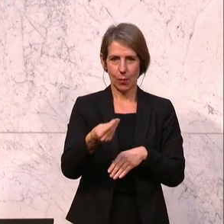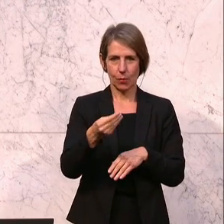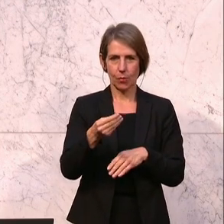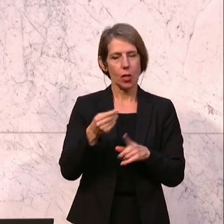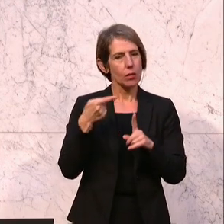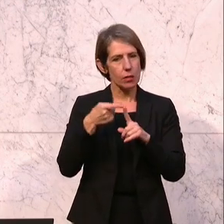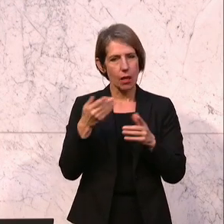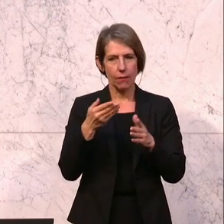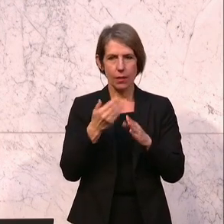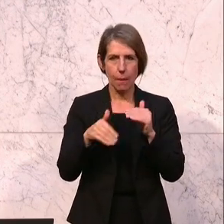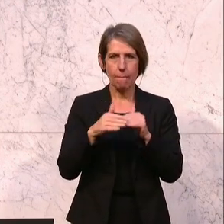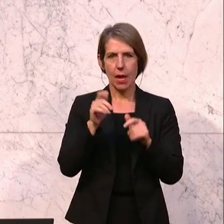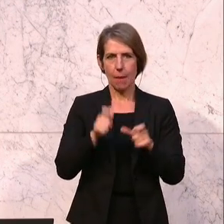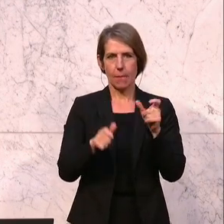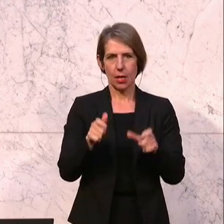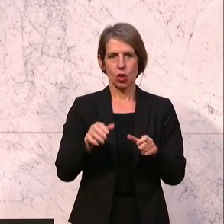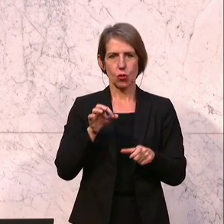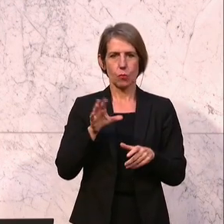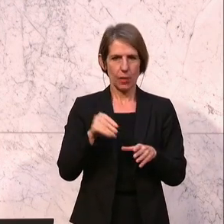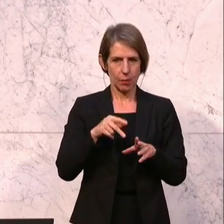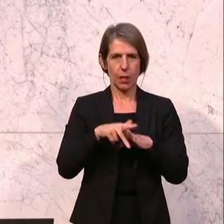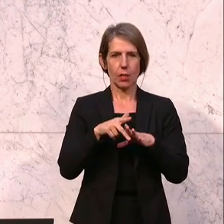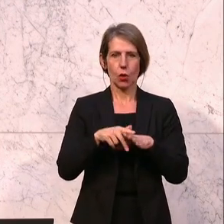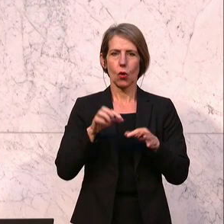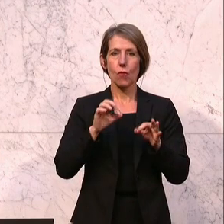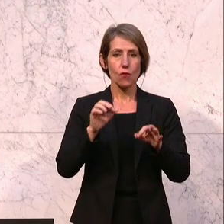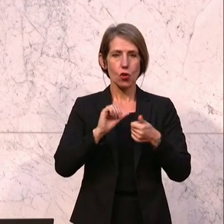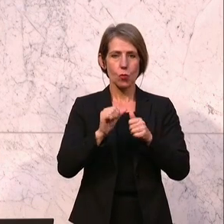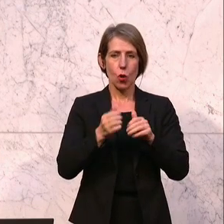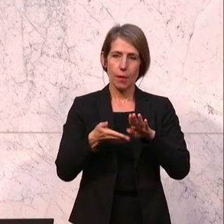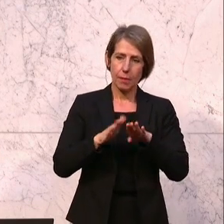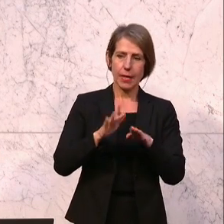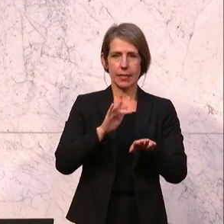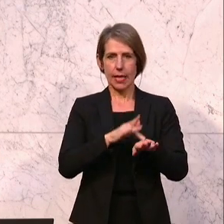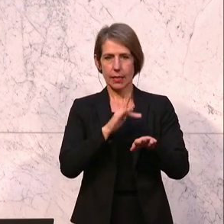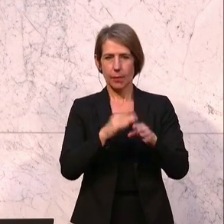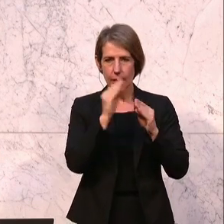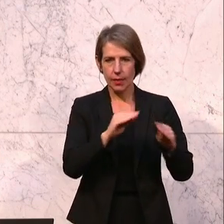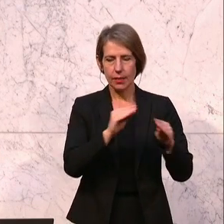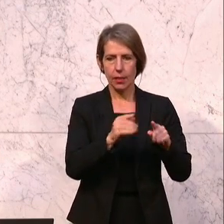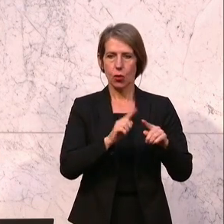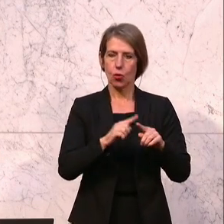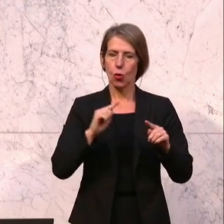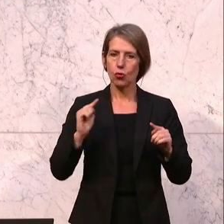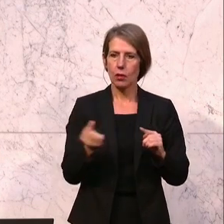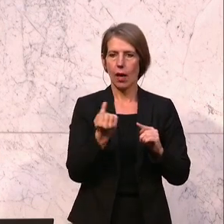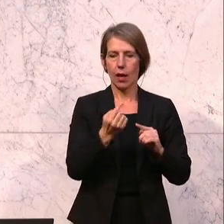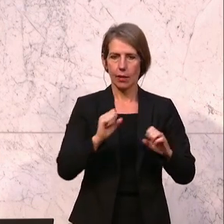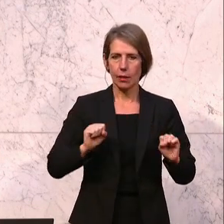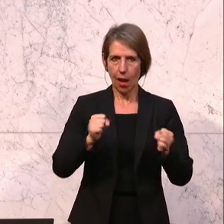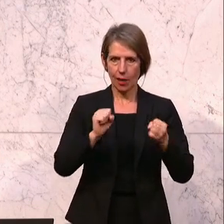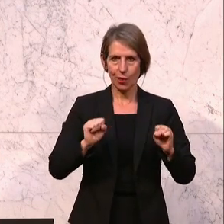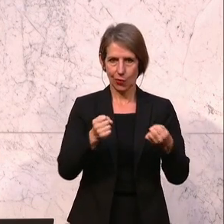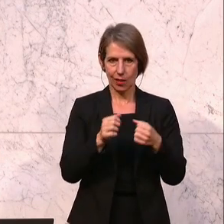mehr Menschen mit Behinderungen für Bewegung und Sport zu sensibilisieren, aber auch nachhaltig zu aktivieren. So können